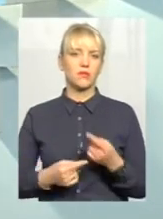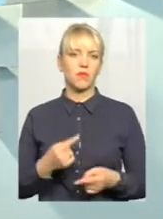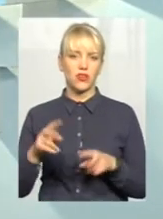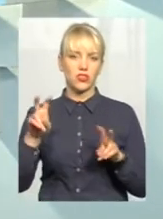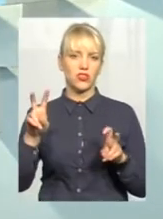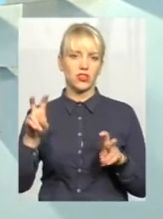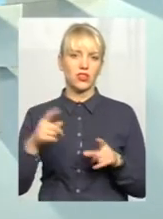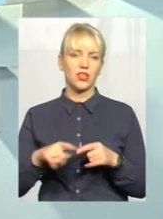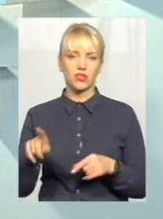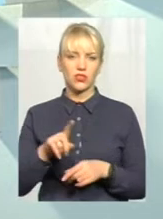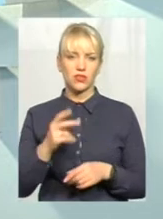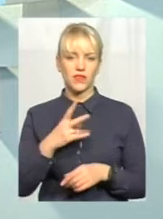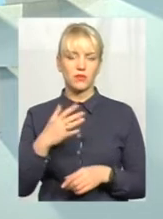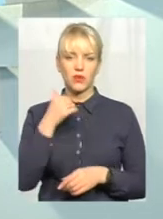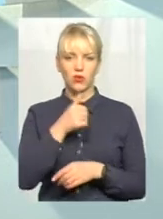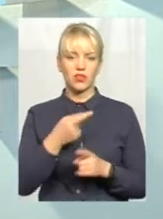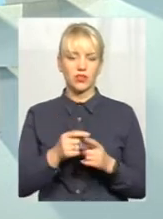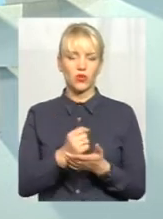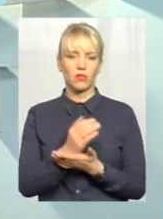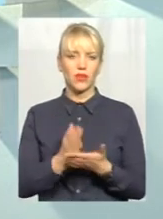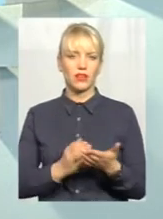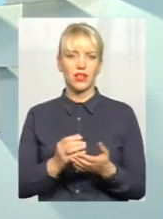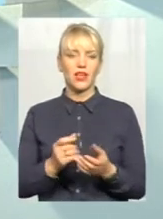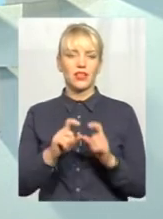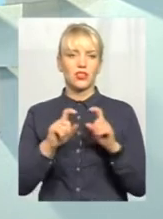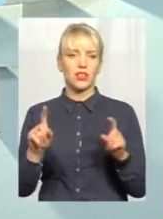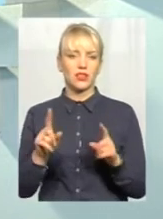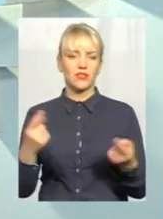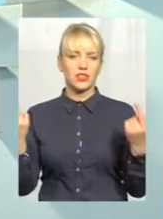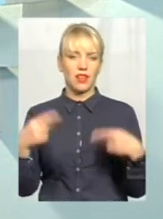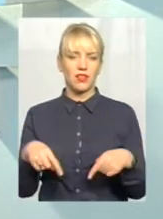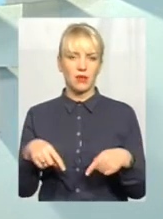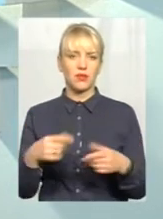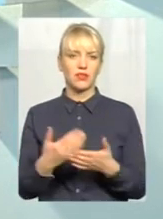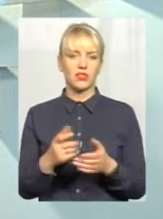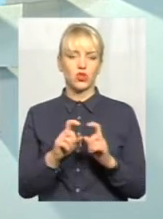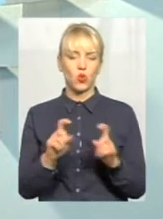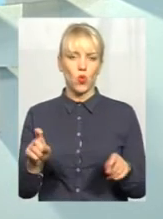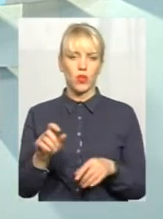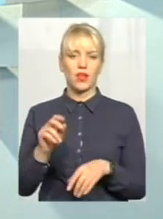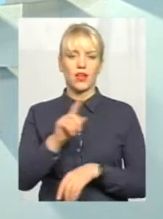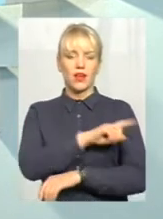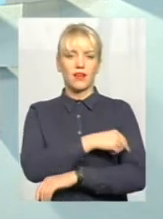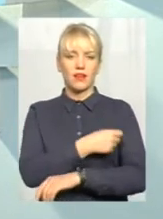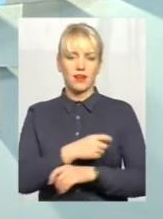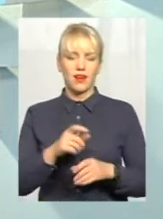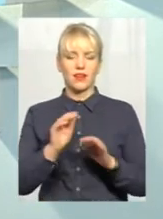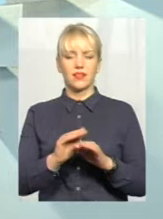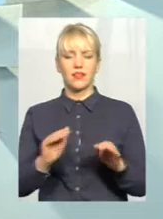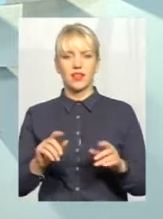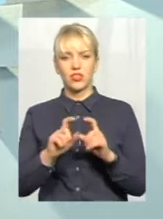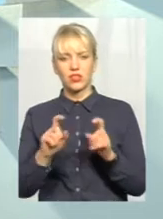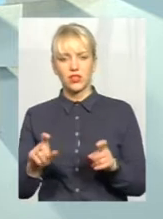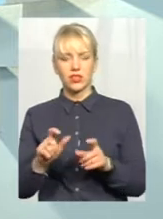цих 25 років, тих об'єктів інфраструктури, які прийшли в занепад, і школи, і лікарні, і дитячі садки, і дороги,